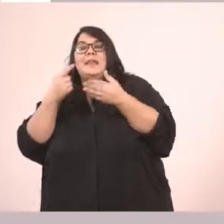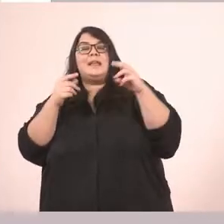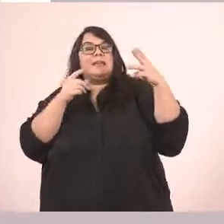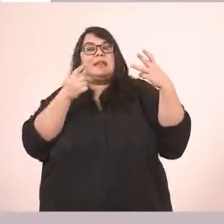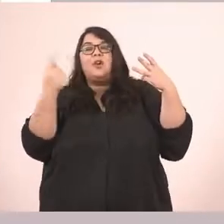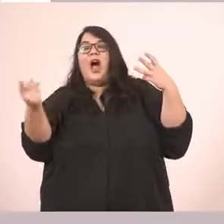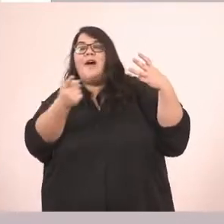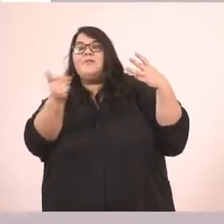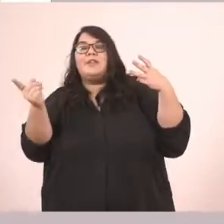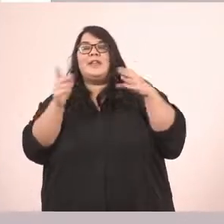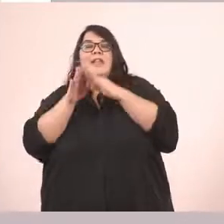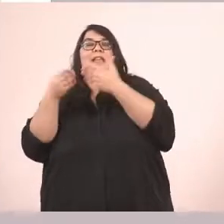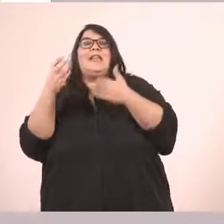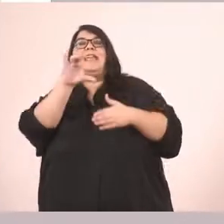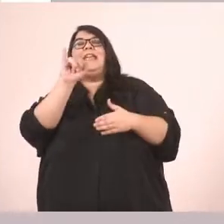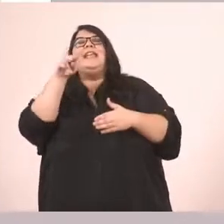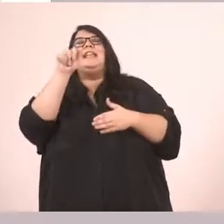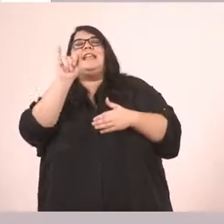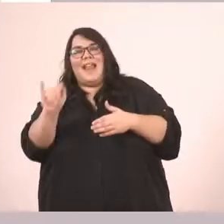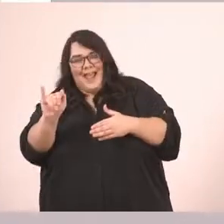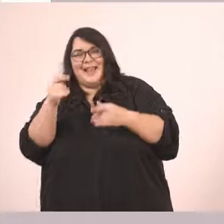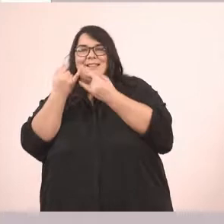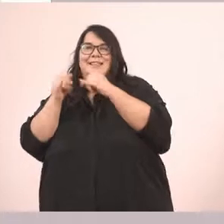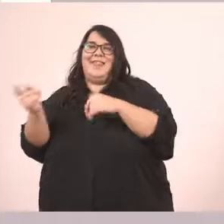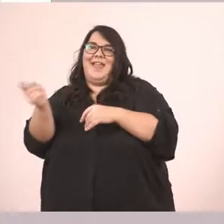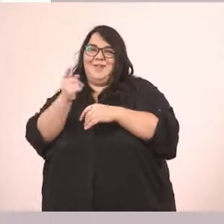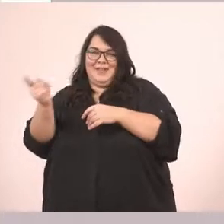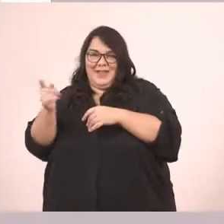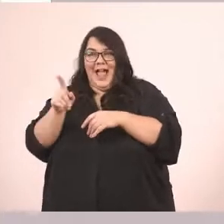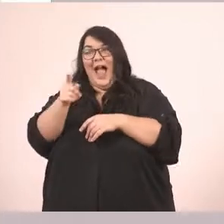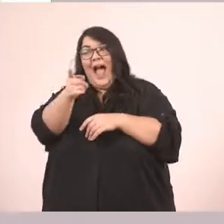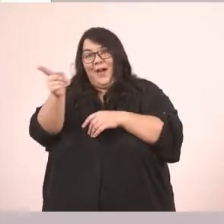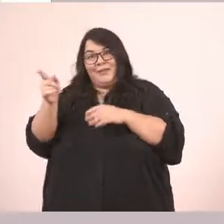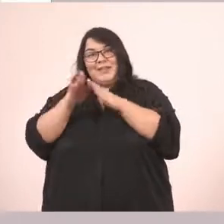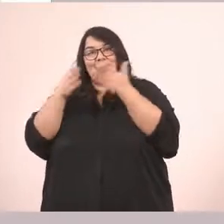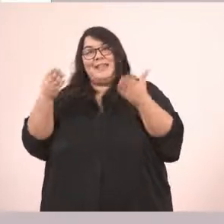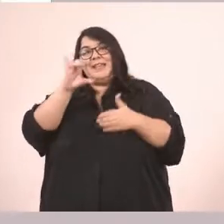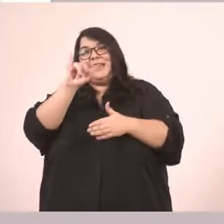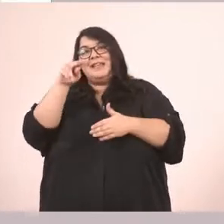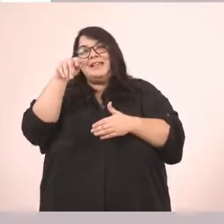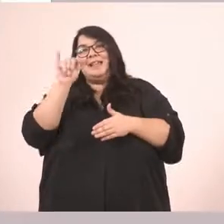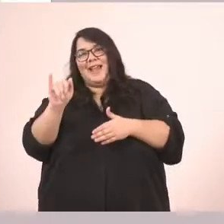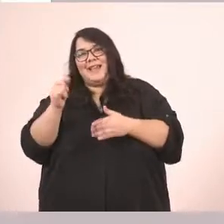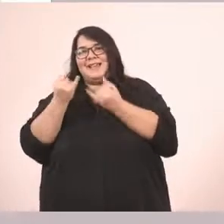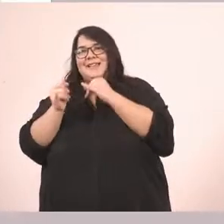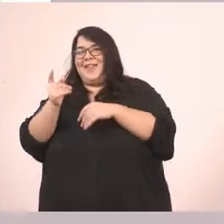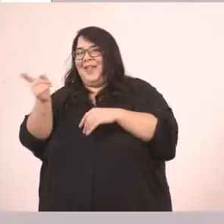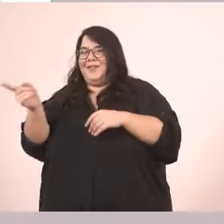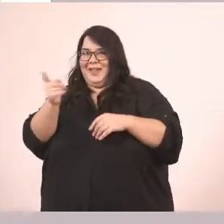του ρήματος σήμερα που θα βάλουμε εδώ. Είναι το είναι. Αυτή είναι ξαδέλφια. Πάρα πολύ